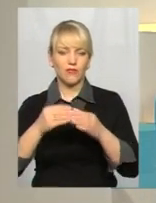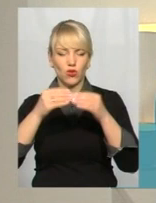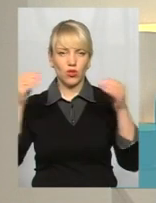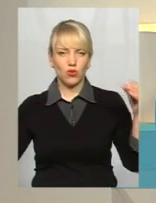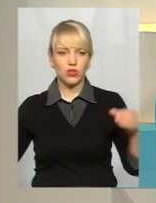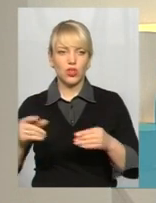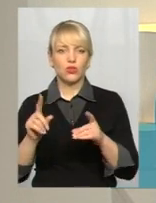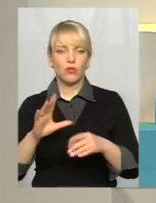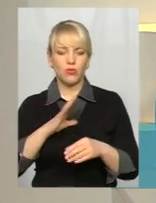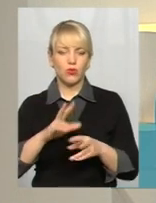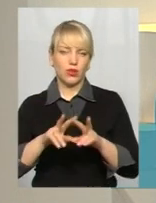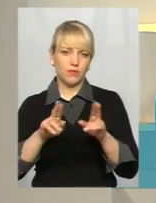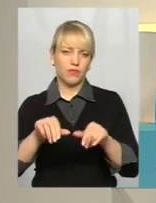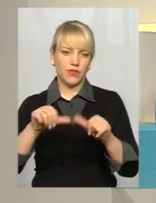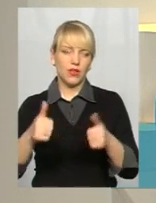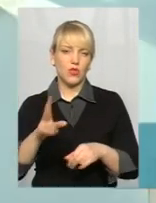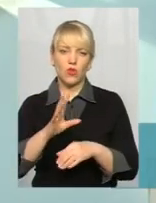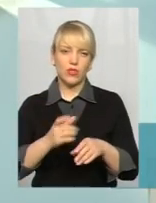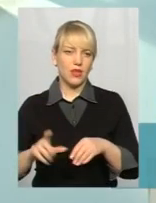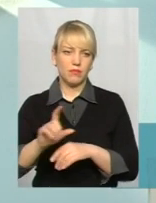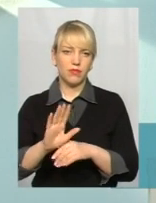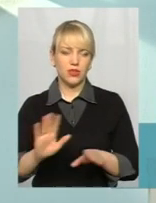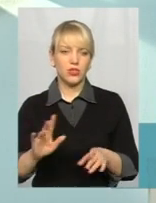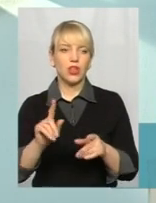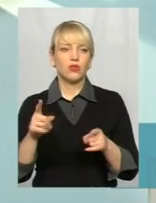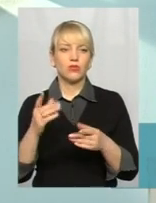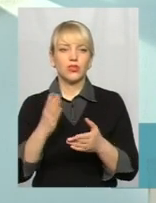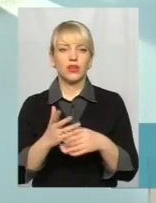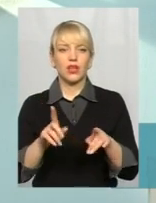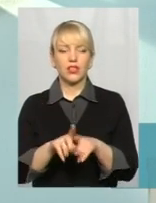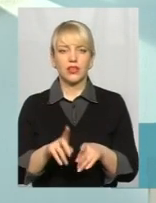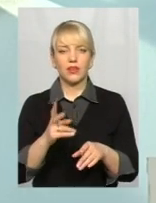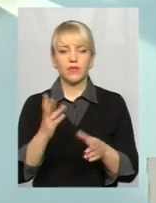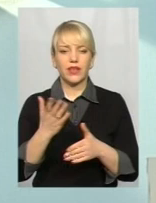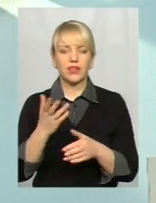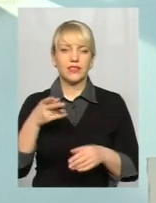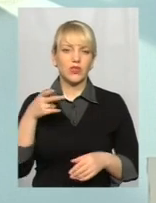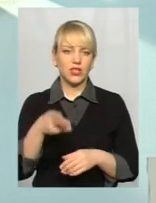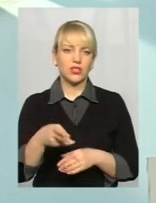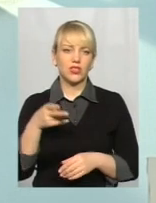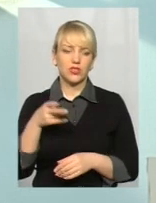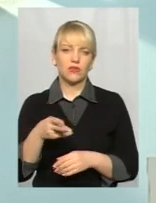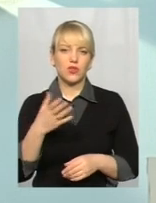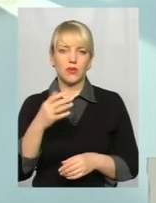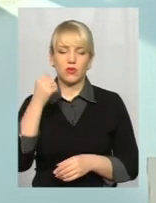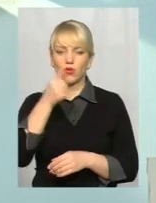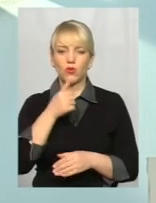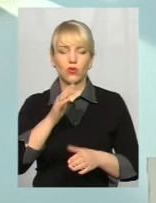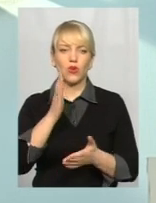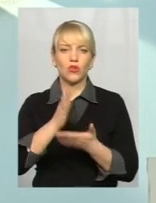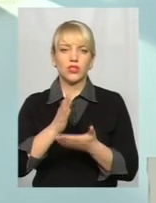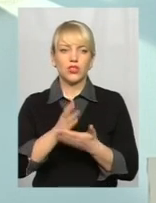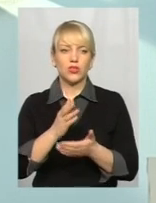були одного, двох, трьох типів, але не більше. Тому що є такі ще конструкції, які там з 2000-2005 року розташовані,